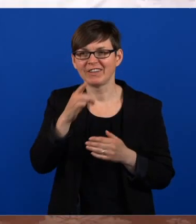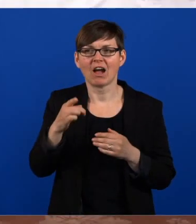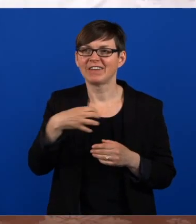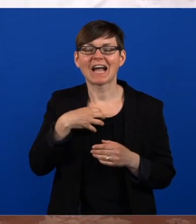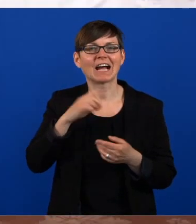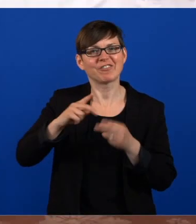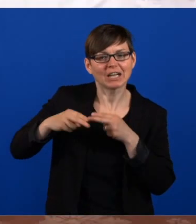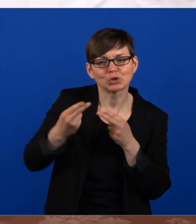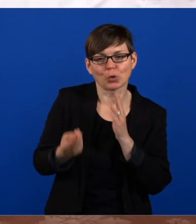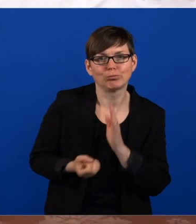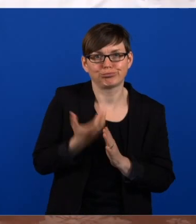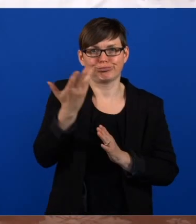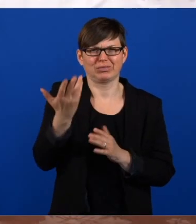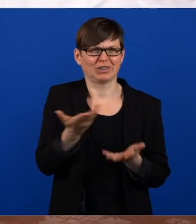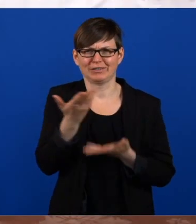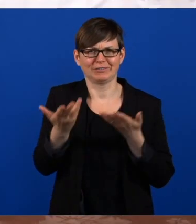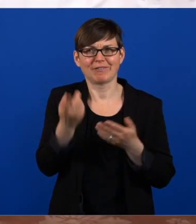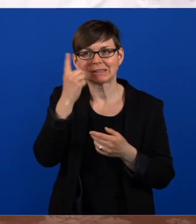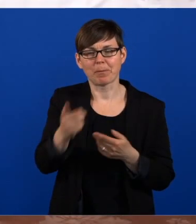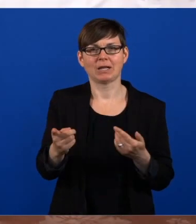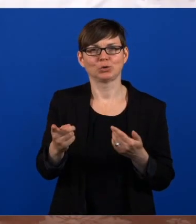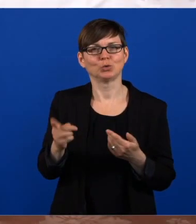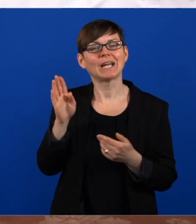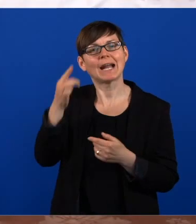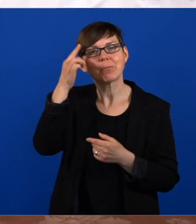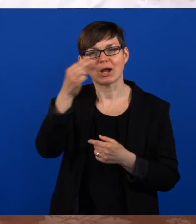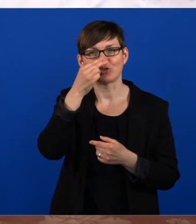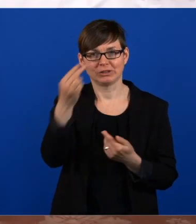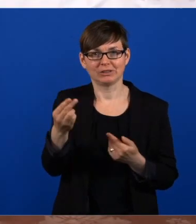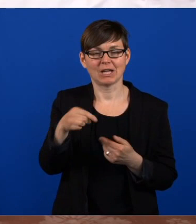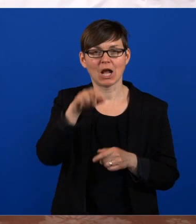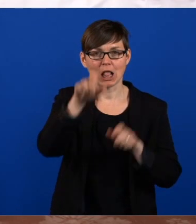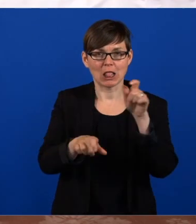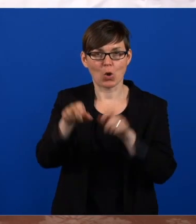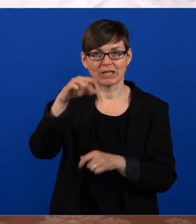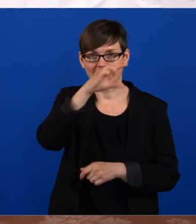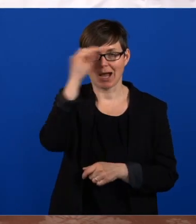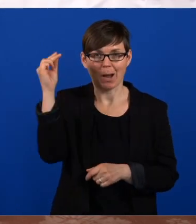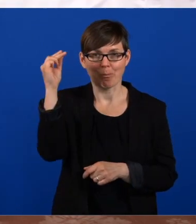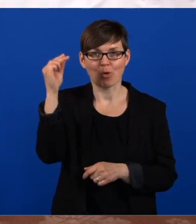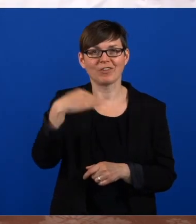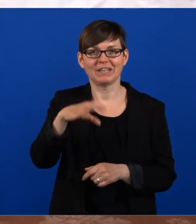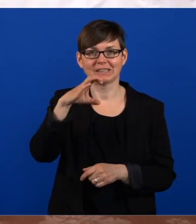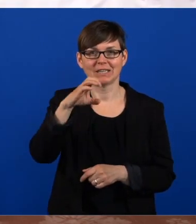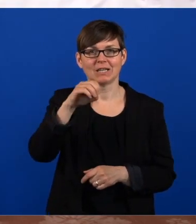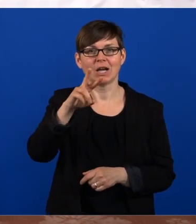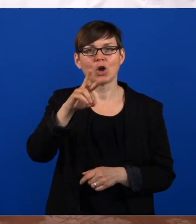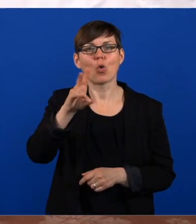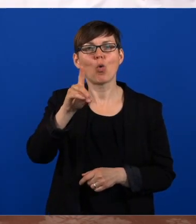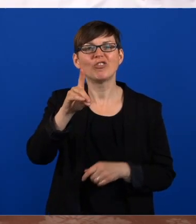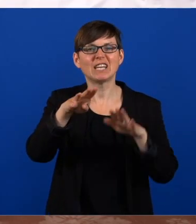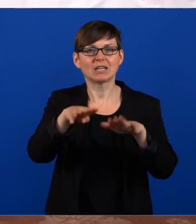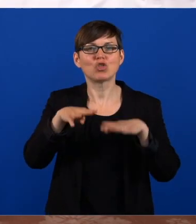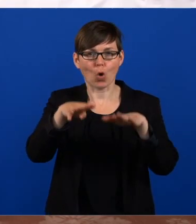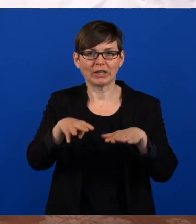Wie sicher sind Sie, dass Hamburger, die Covid-19 überstanden haben, nicht mehr ansteckend sind? Und ist die